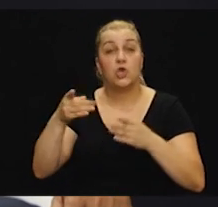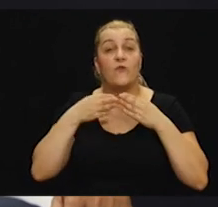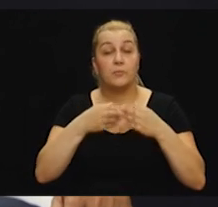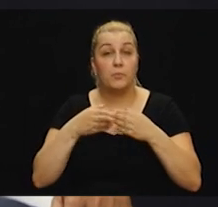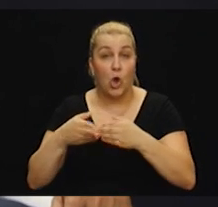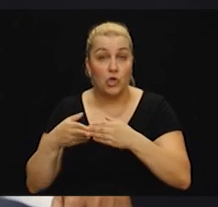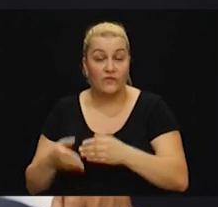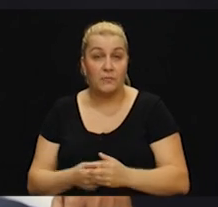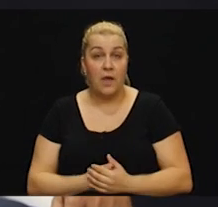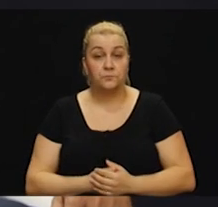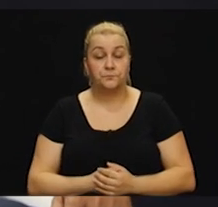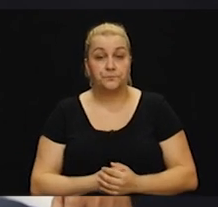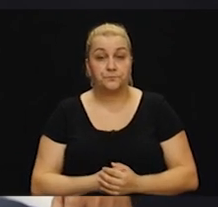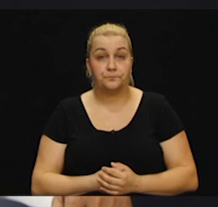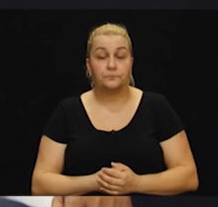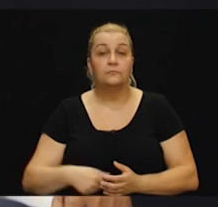njihove vatre.